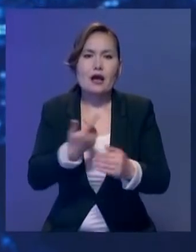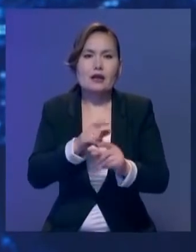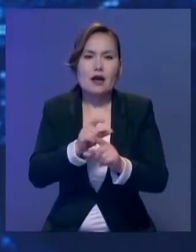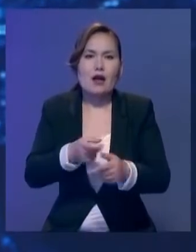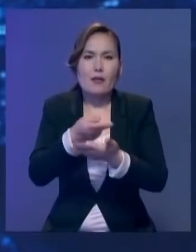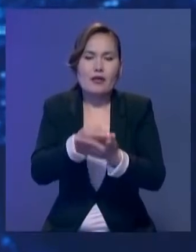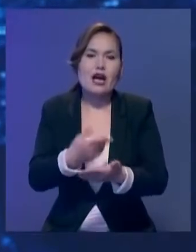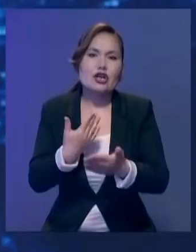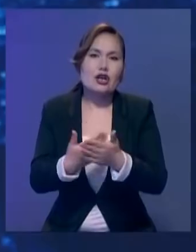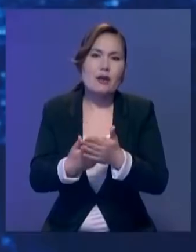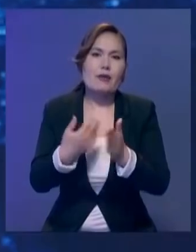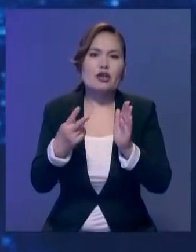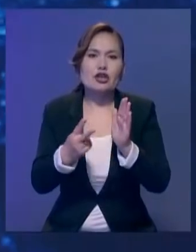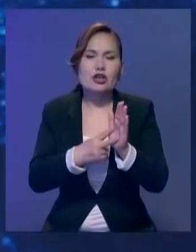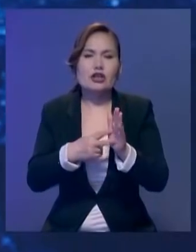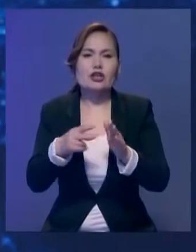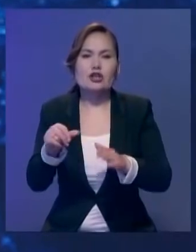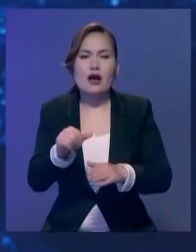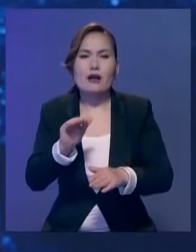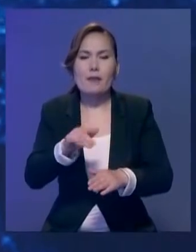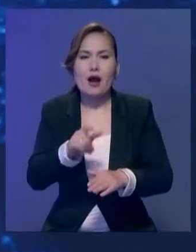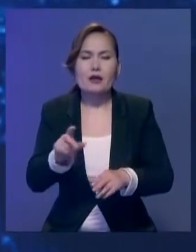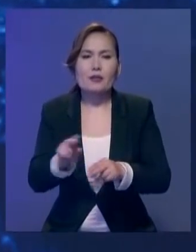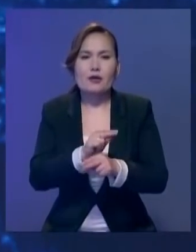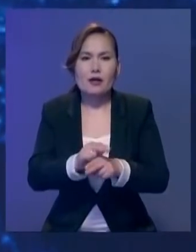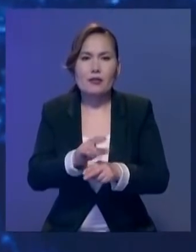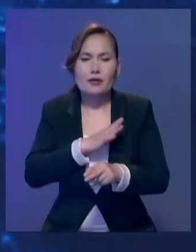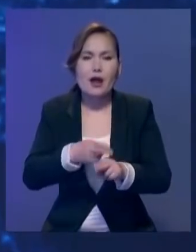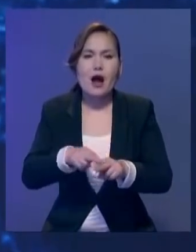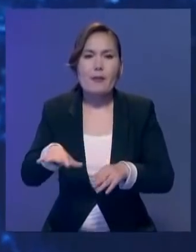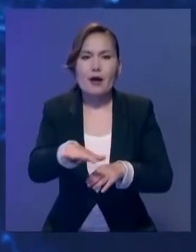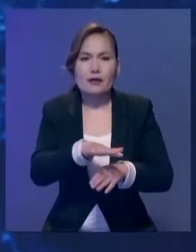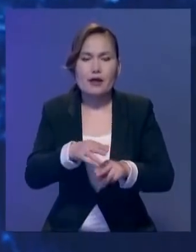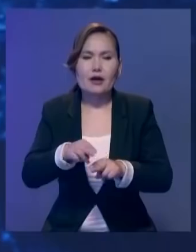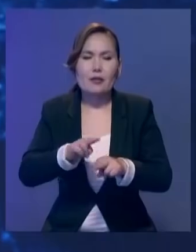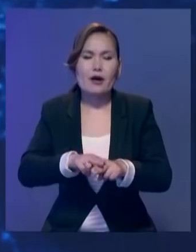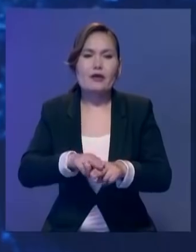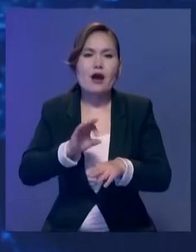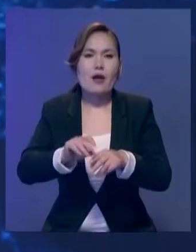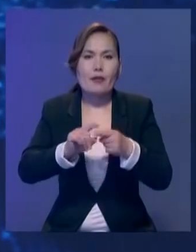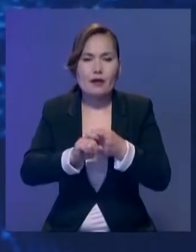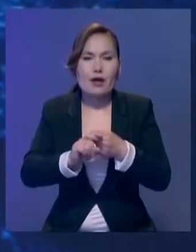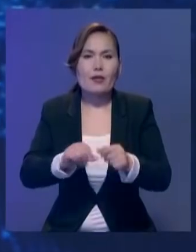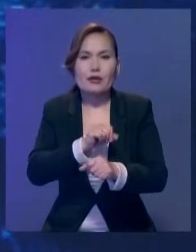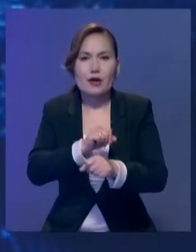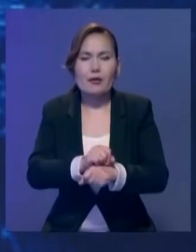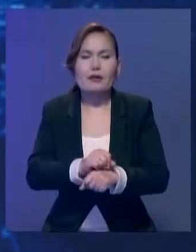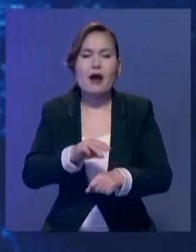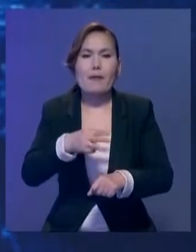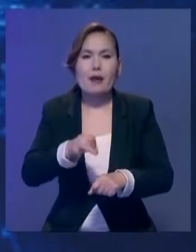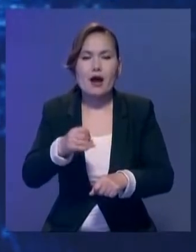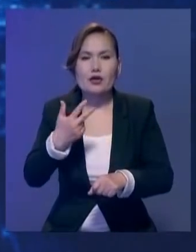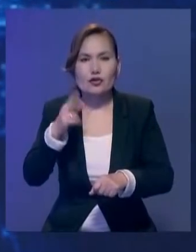бөлімдерінде шамамен жеті жарымын адам ем ғабылдап жатыр. Мамандар аймақтағы епидақуал жақсарысы мамырдың үшінен бастап,